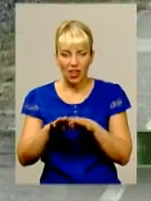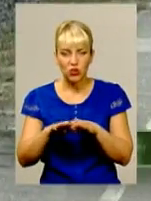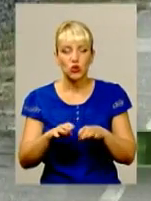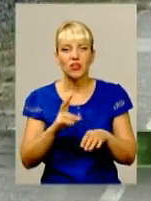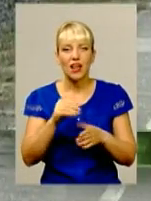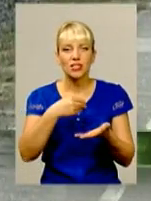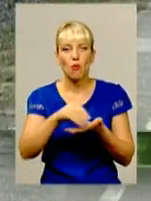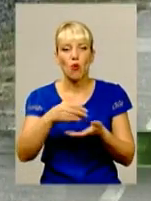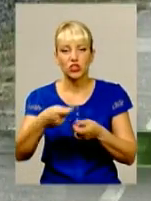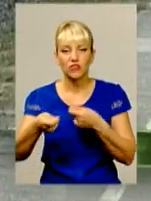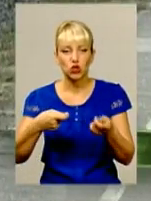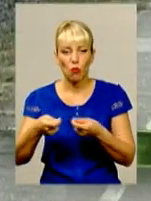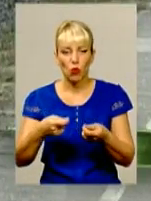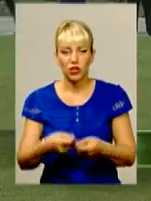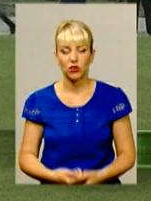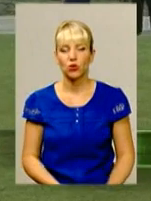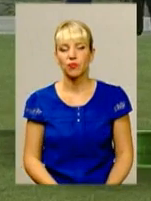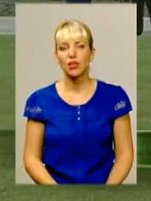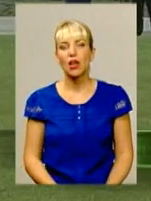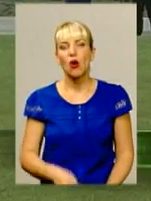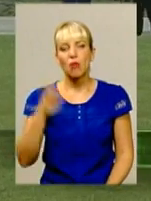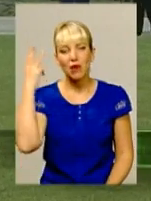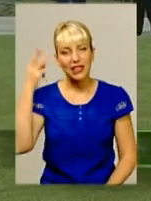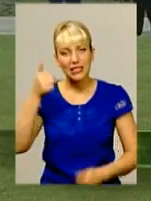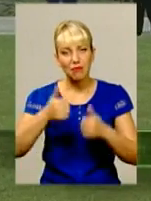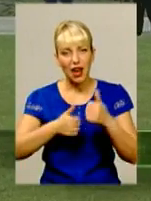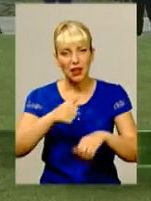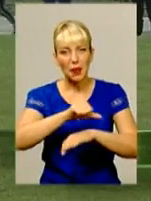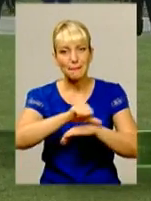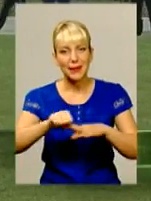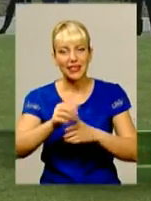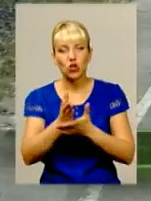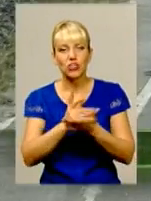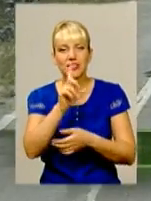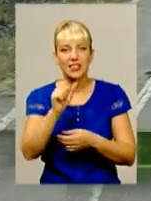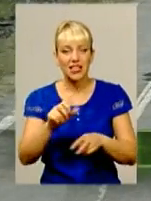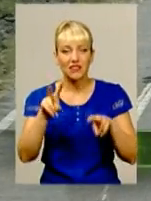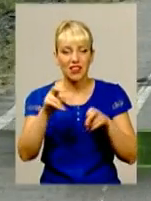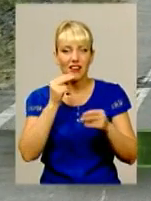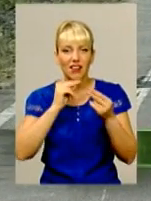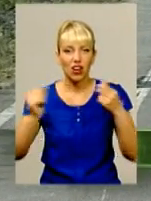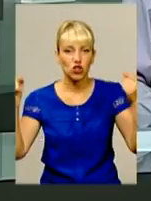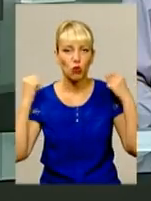Просильних тілом і духом. У Хмельницькому змагаються прикордонники за звання кращого спортсмена відомства.